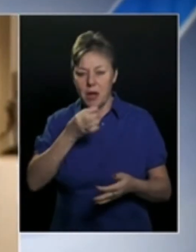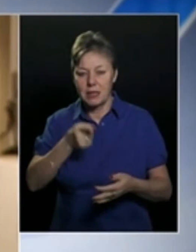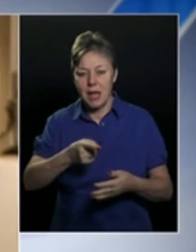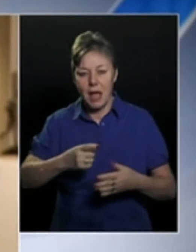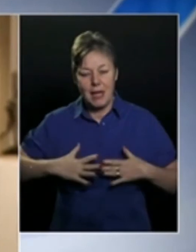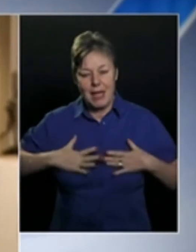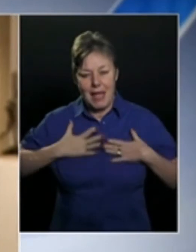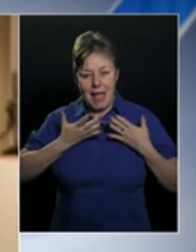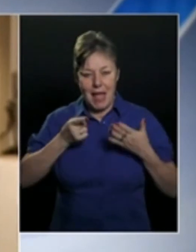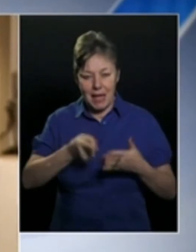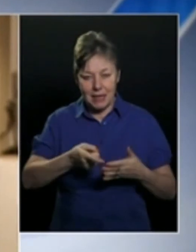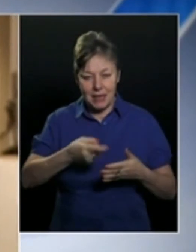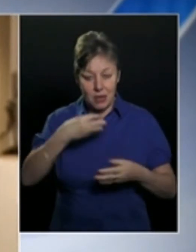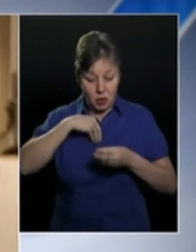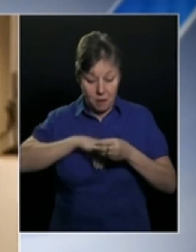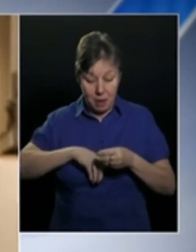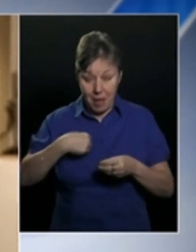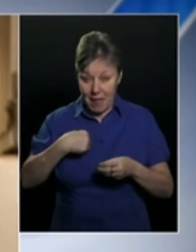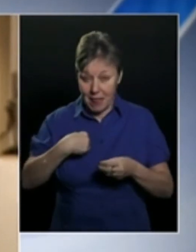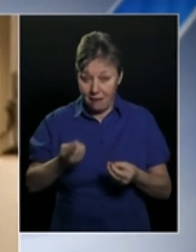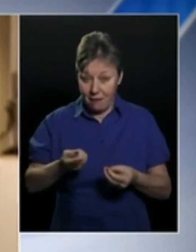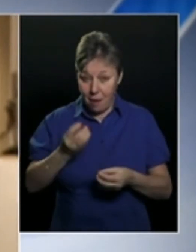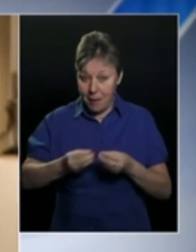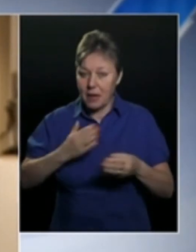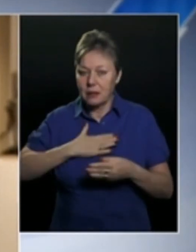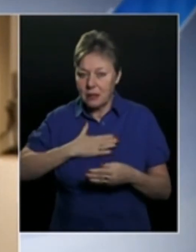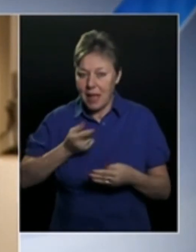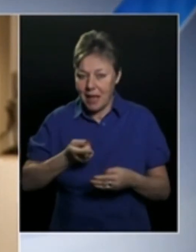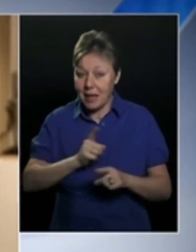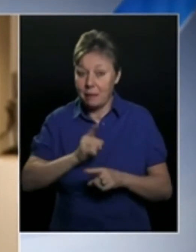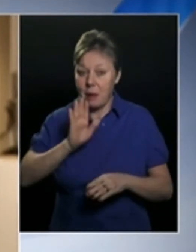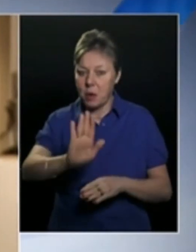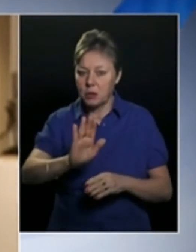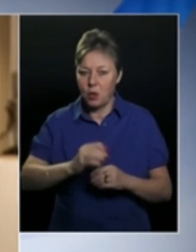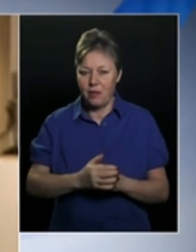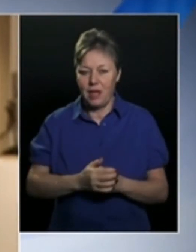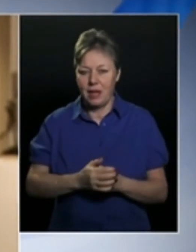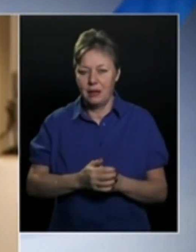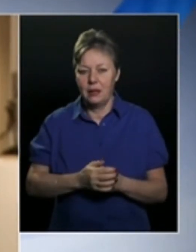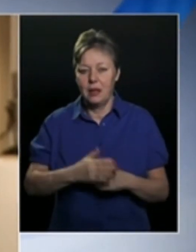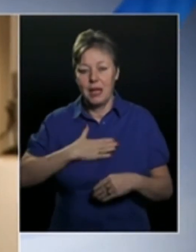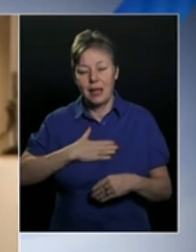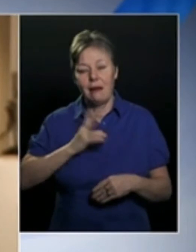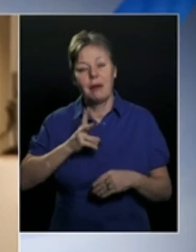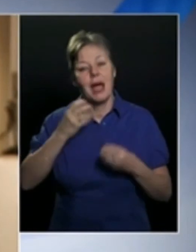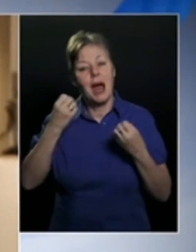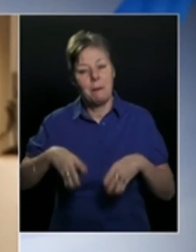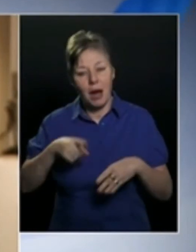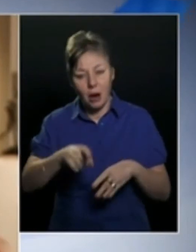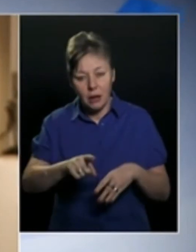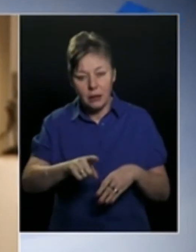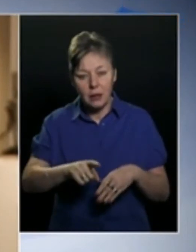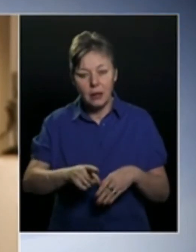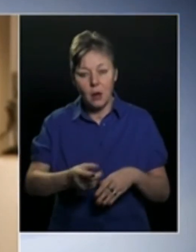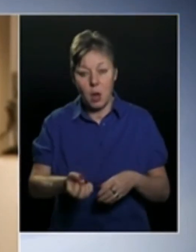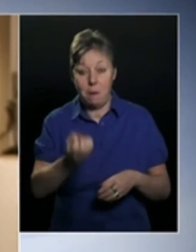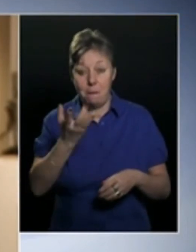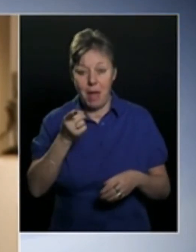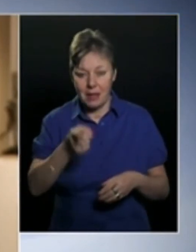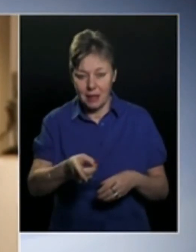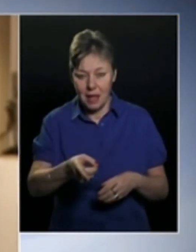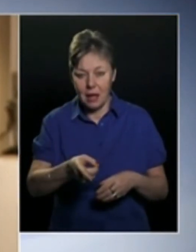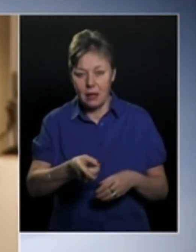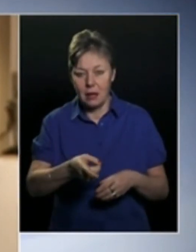a szájába azt az érzést, amit bennem kelt, mert az bennem kelti, nem benne kelti. Tehát nekem meg kellene hagynom, hogy benne keltsem